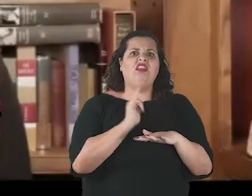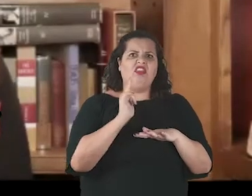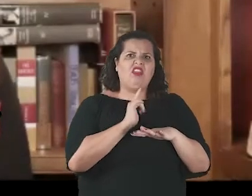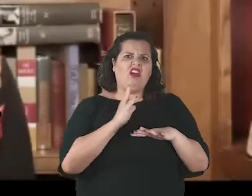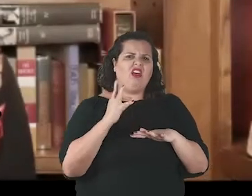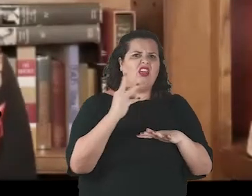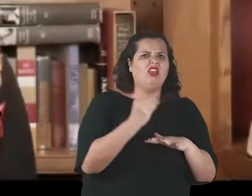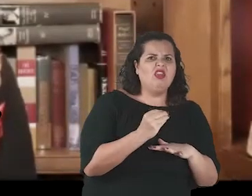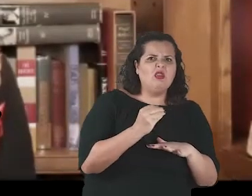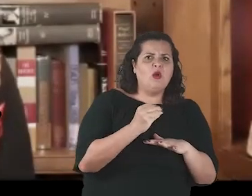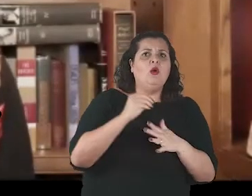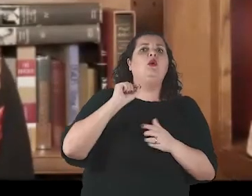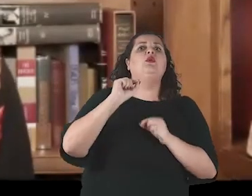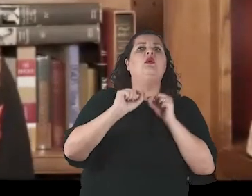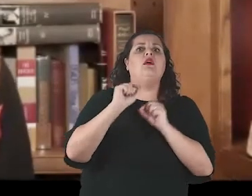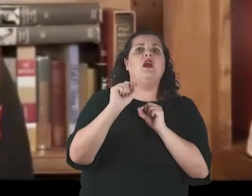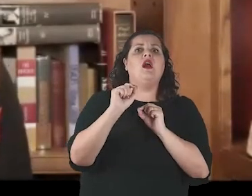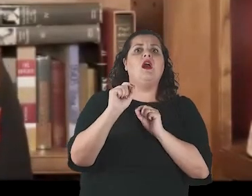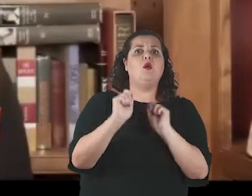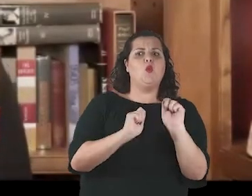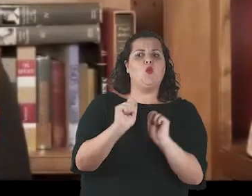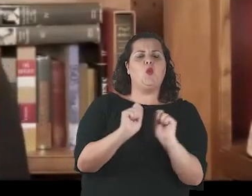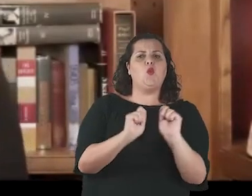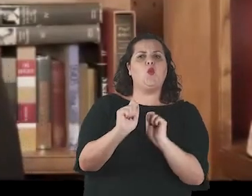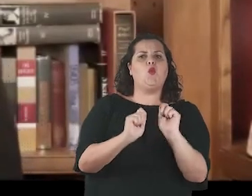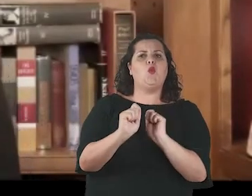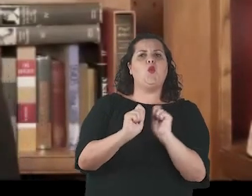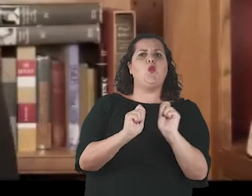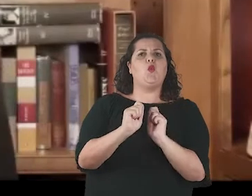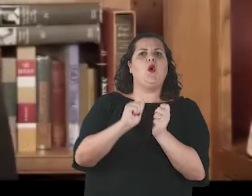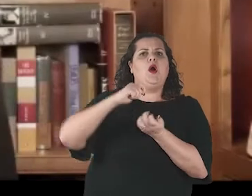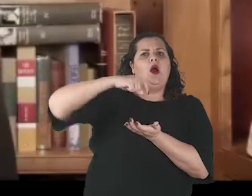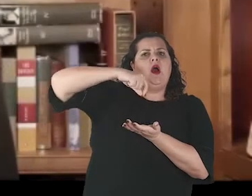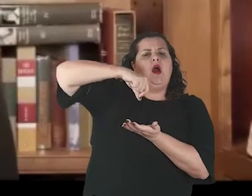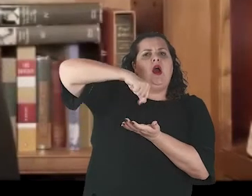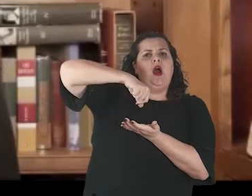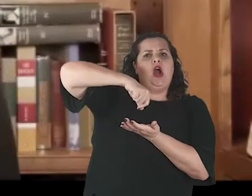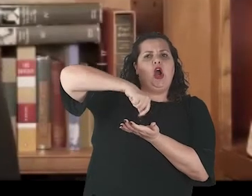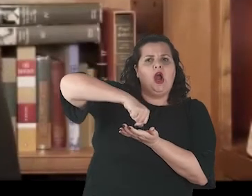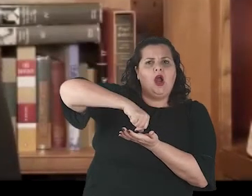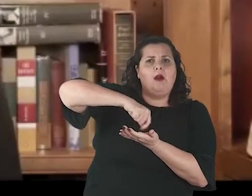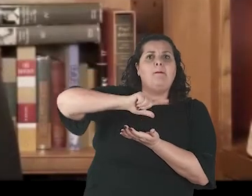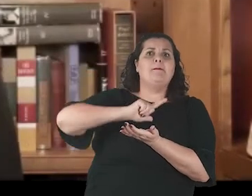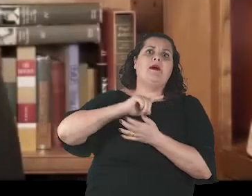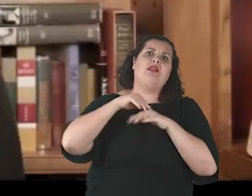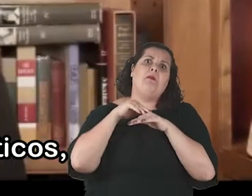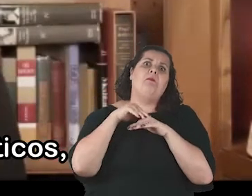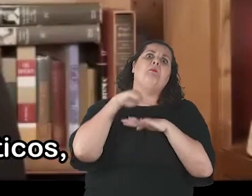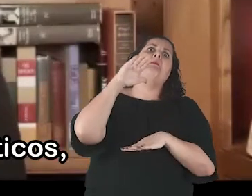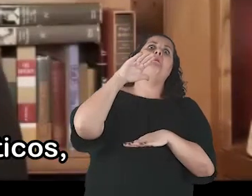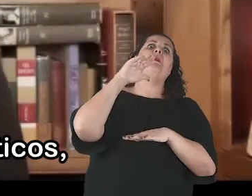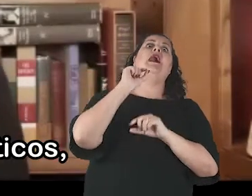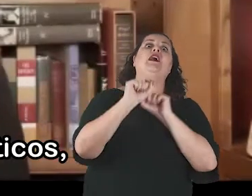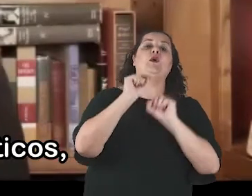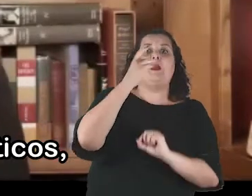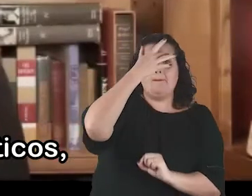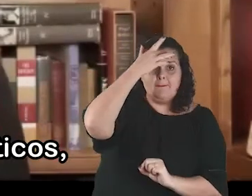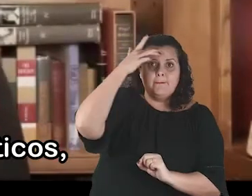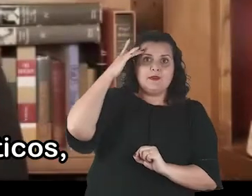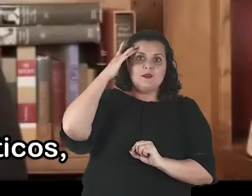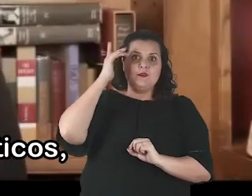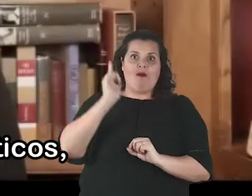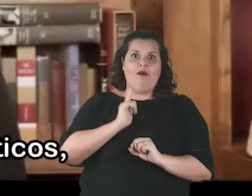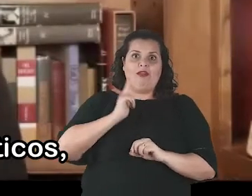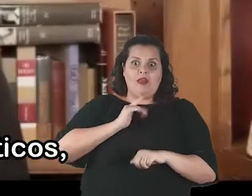maximize engagement as a means to maximum data extraction. All of it relying on